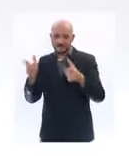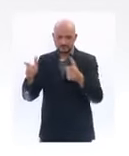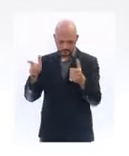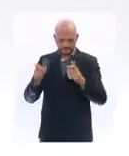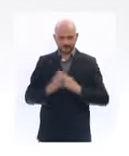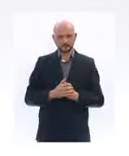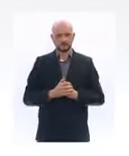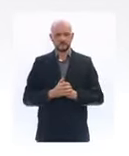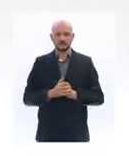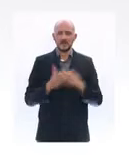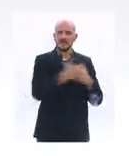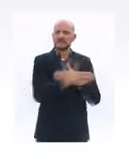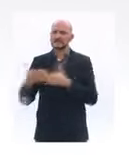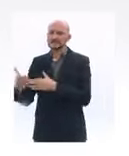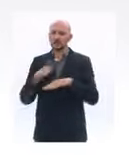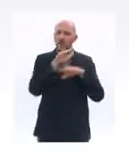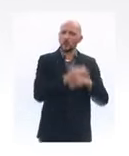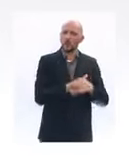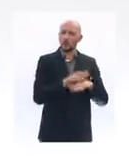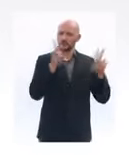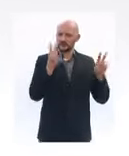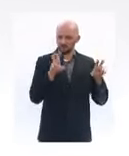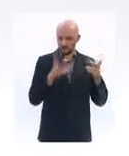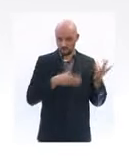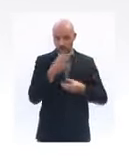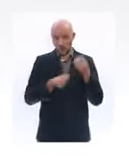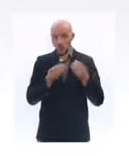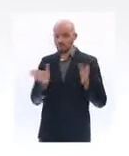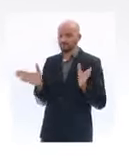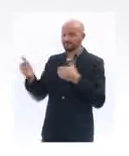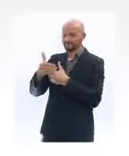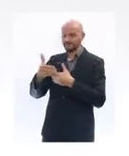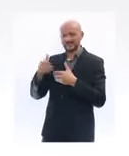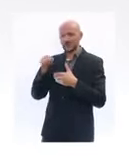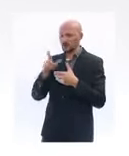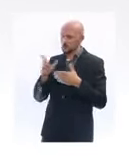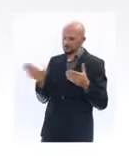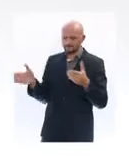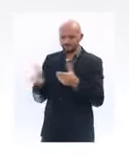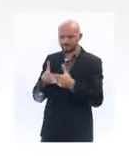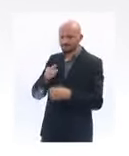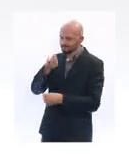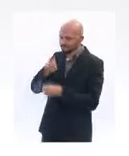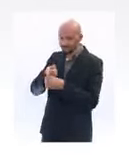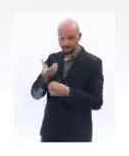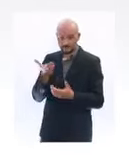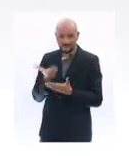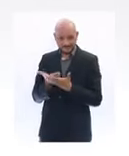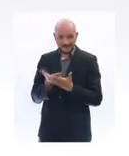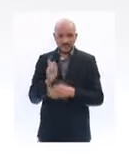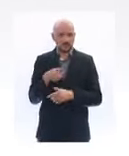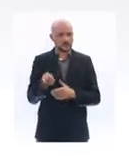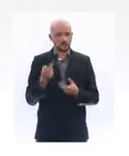Tous les secteurs protégés ou les secteurs qui font l'objet d'une fermeture administrative bénéficient de l'activité